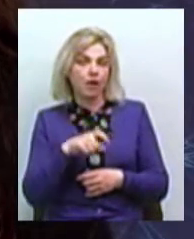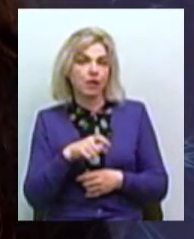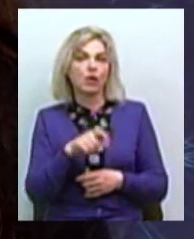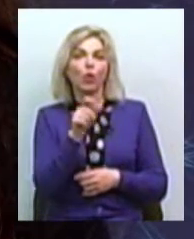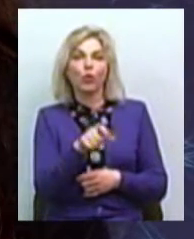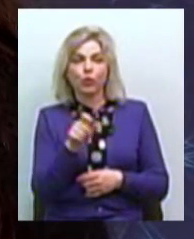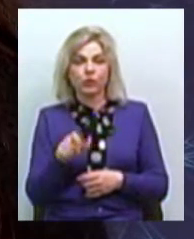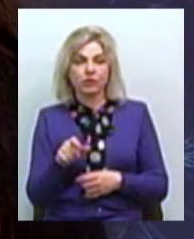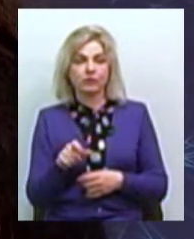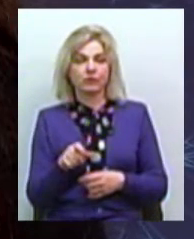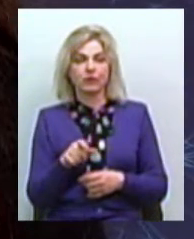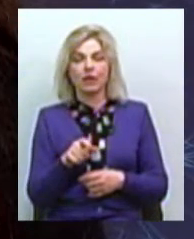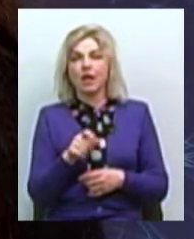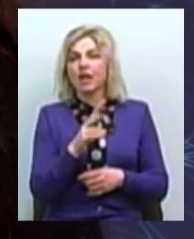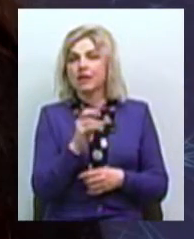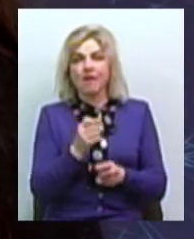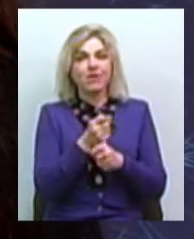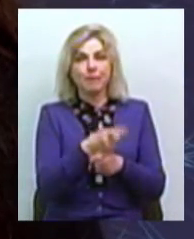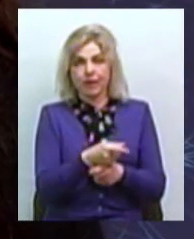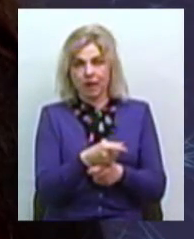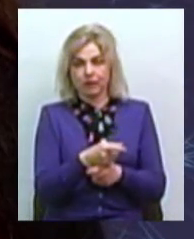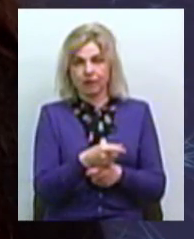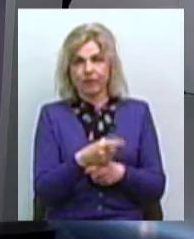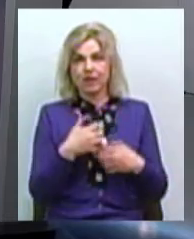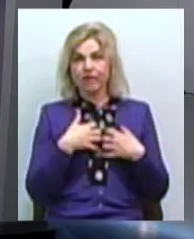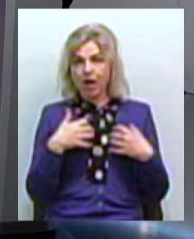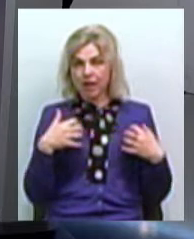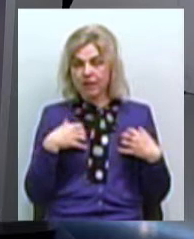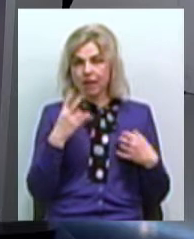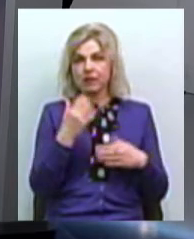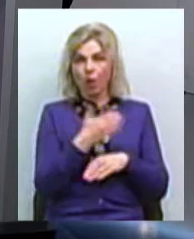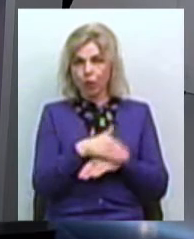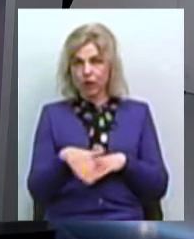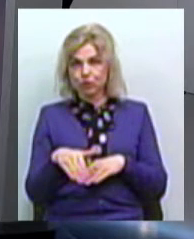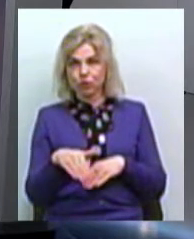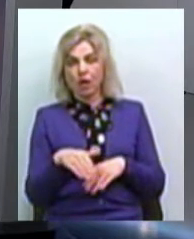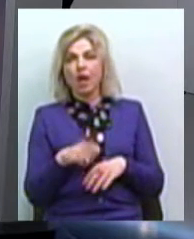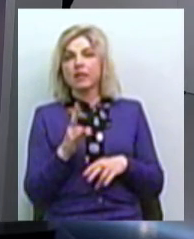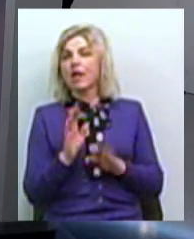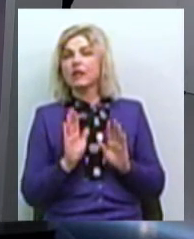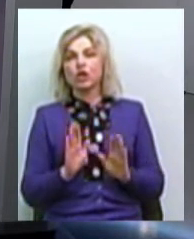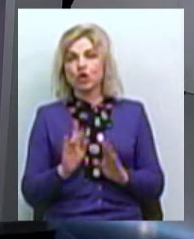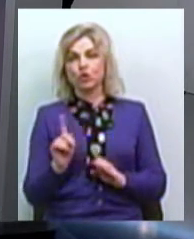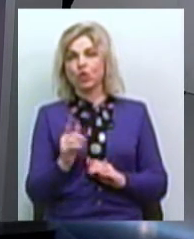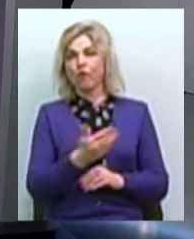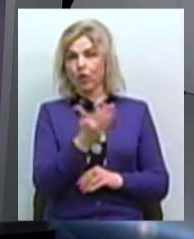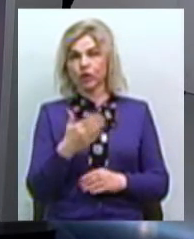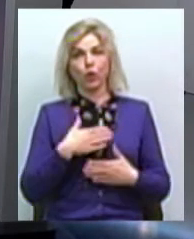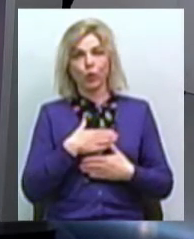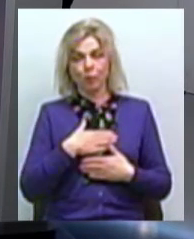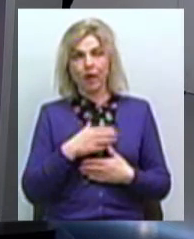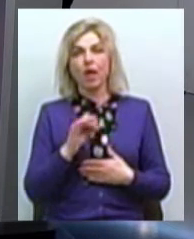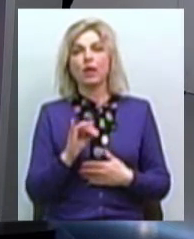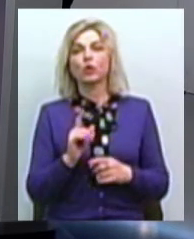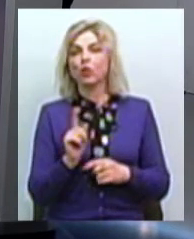практично не викидають тварин на вулицю, і не лише тому, що вони їх люблять, а